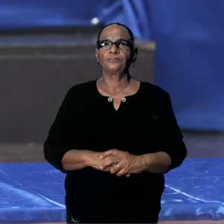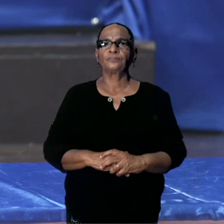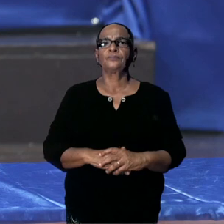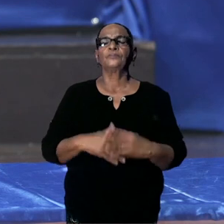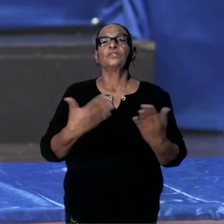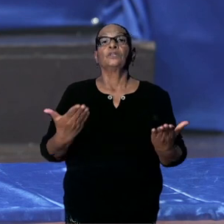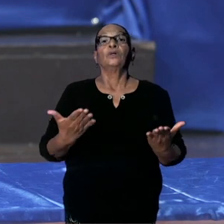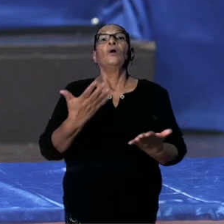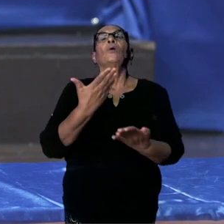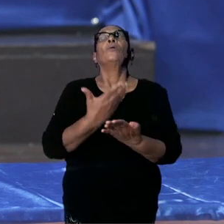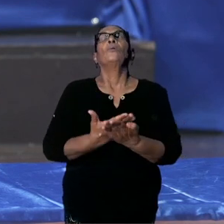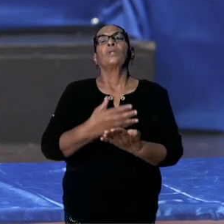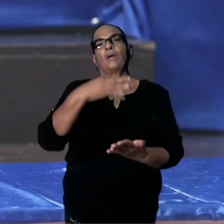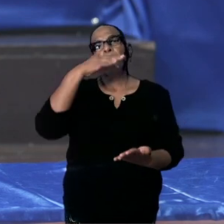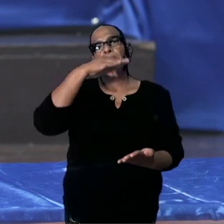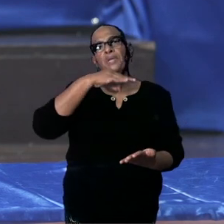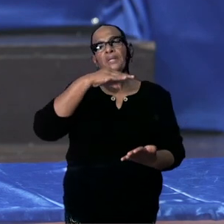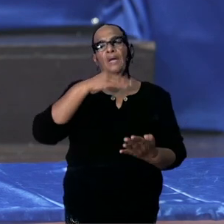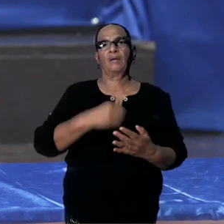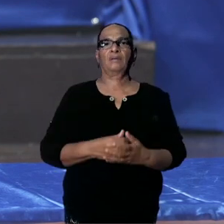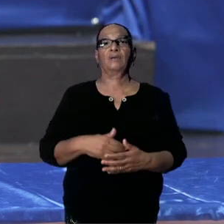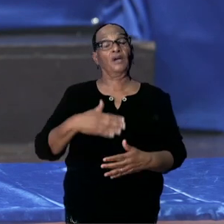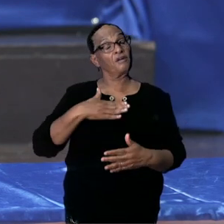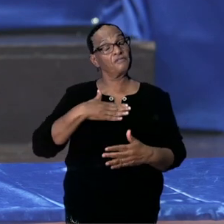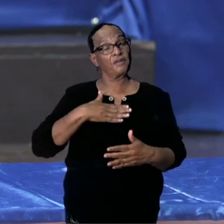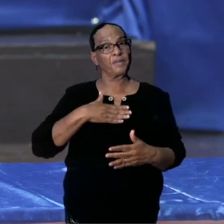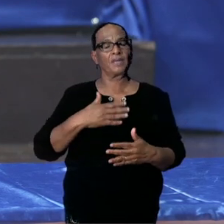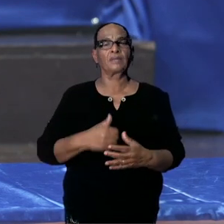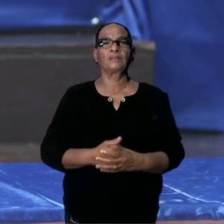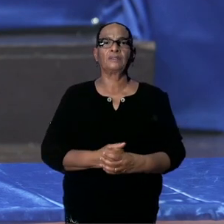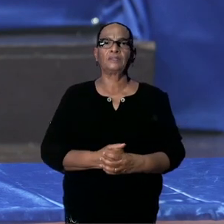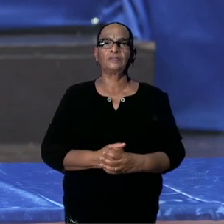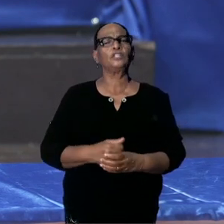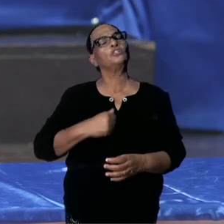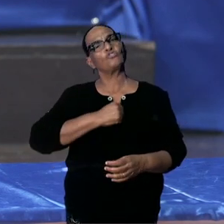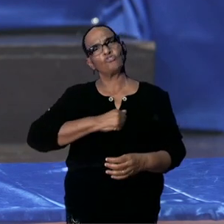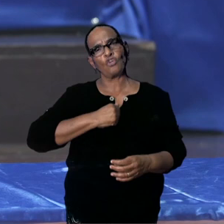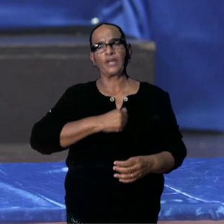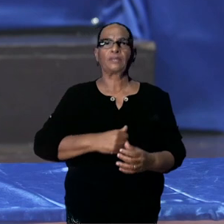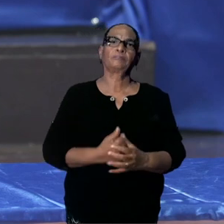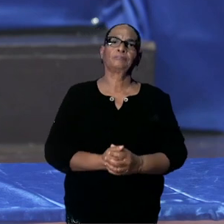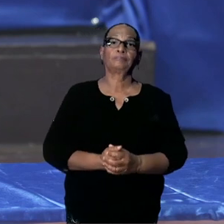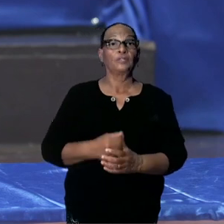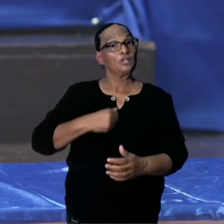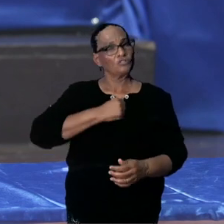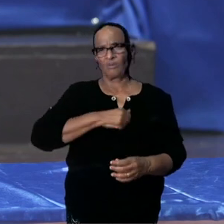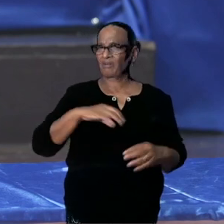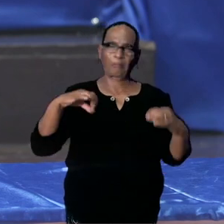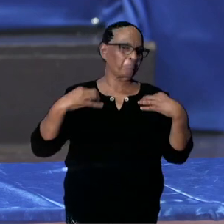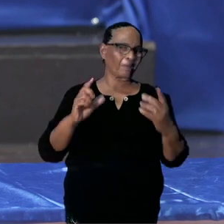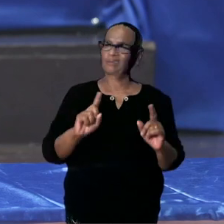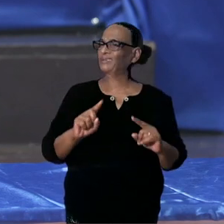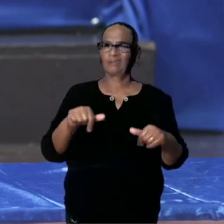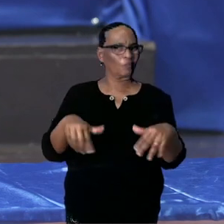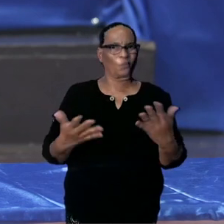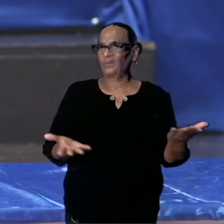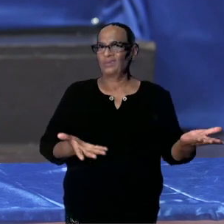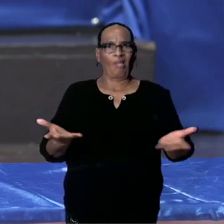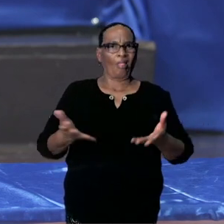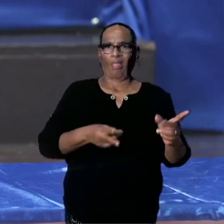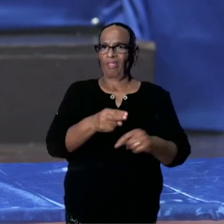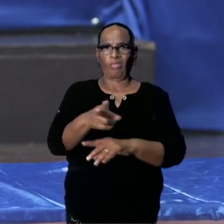Oké. Goedemiddag. En van mijn zijde uit verontschuldigingen. Het is uiteraard niet prettig om dit te vernemen.